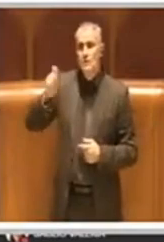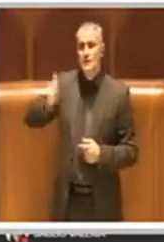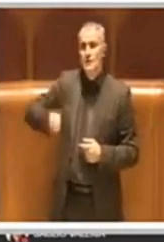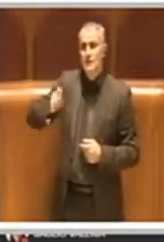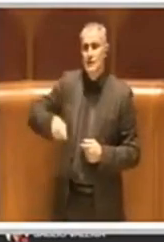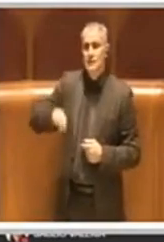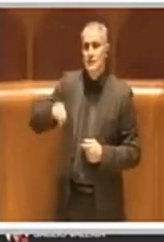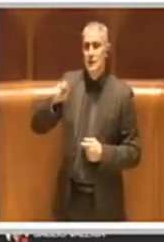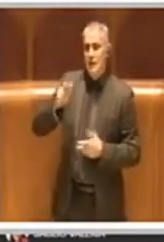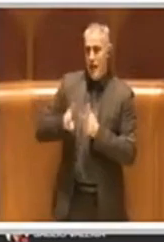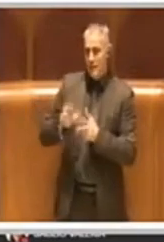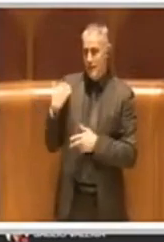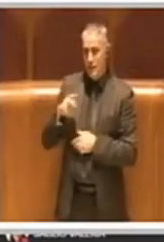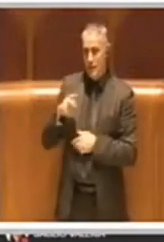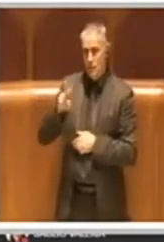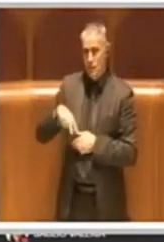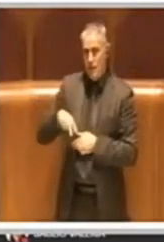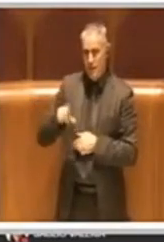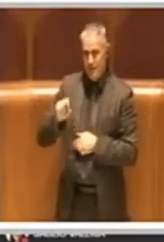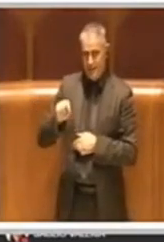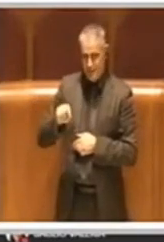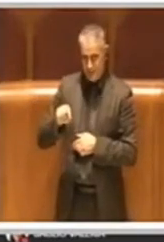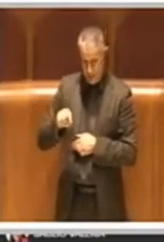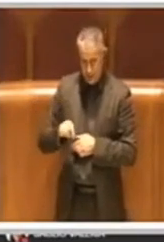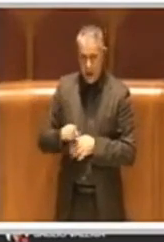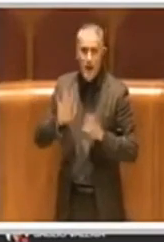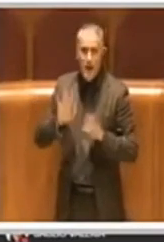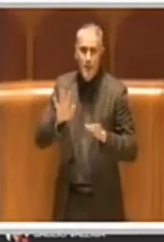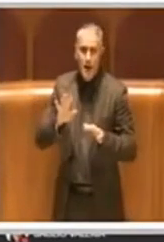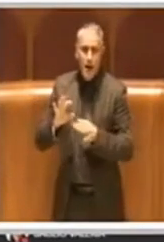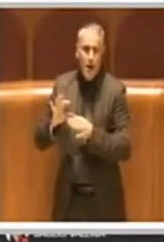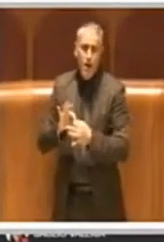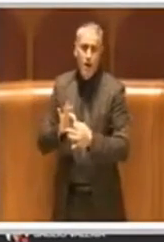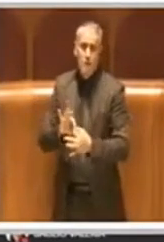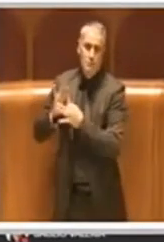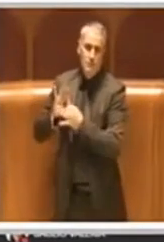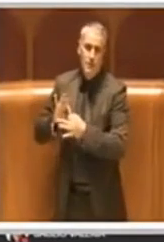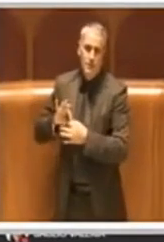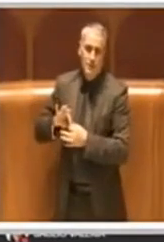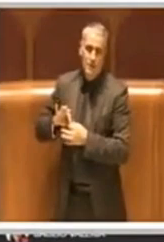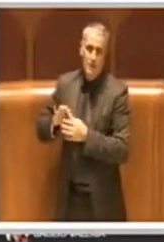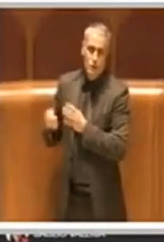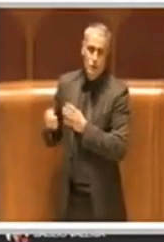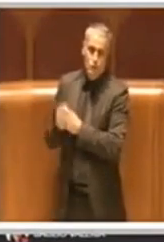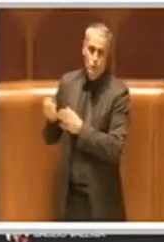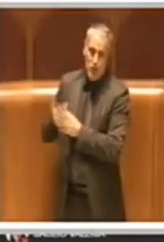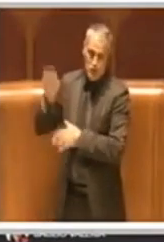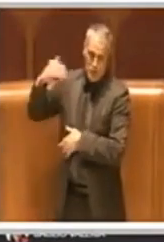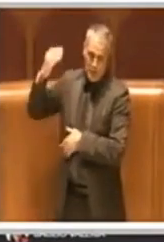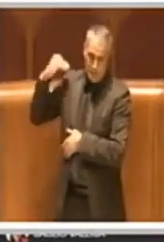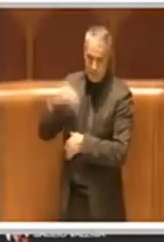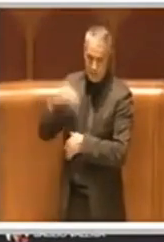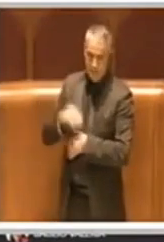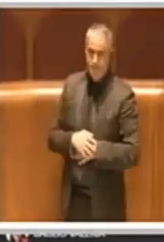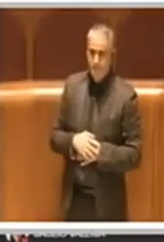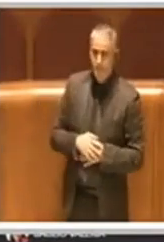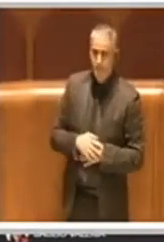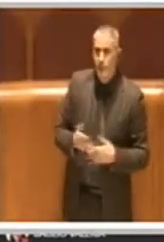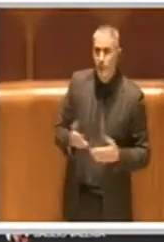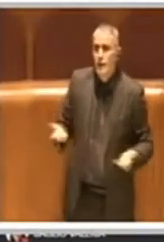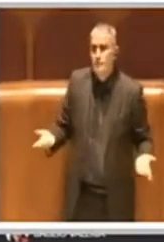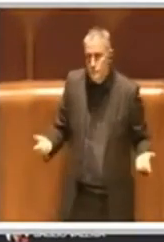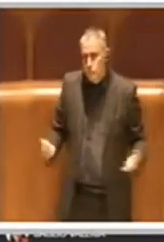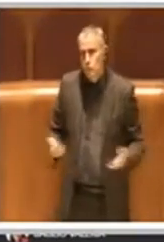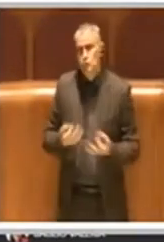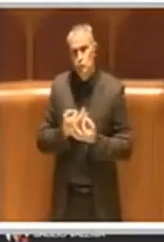2020 ma ovviamente si riferisce a fatti avvenuti in precedenza quindi bene